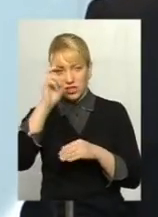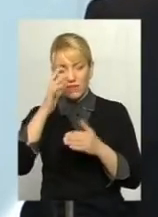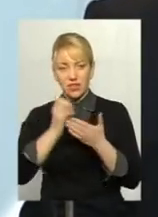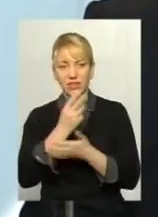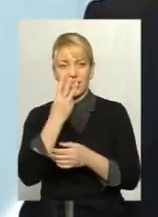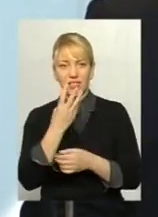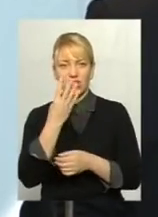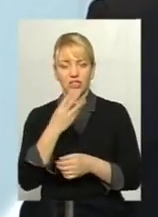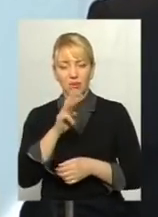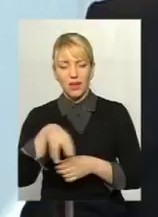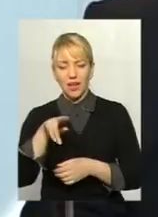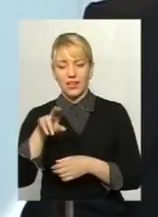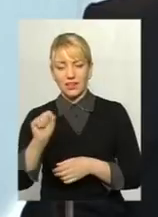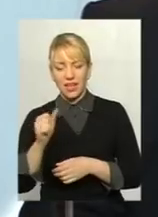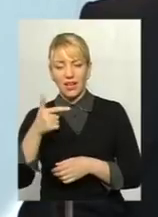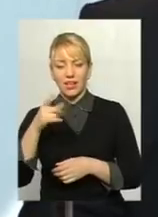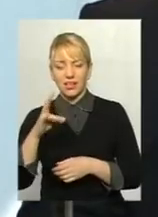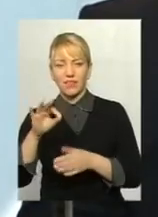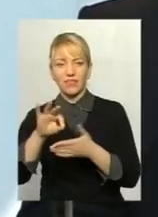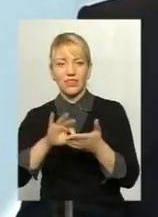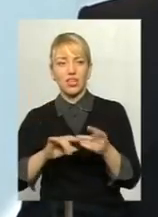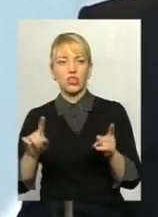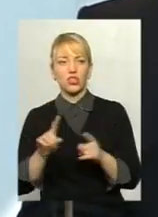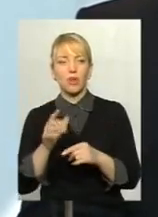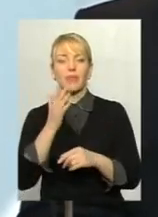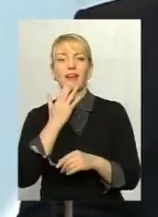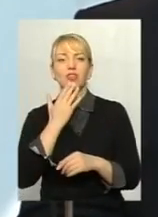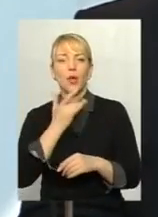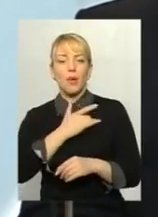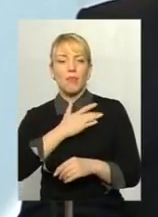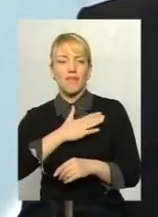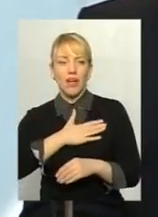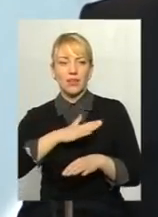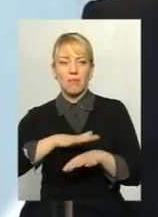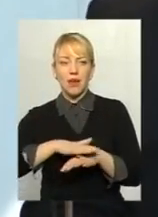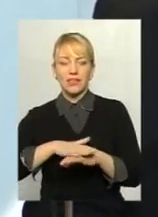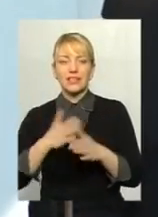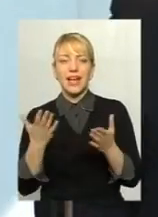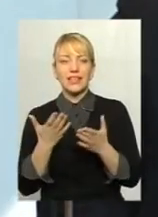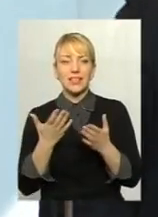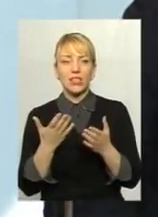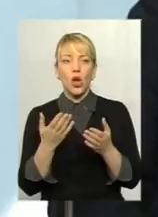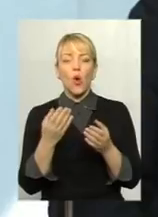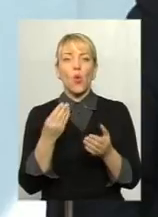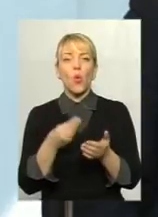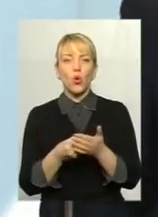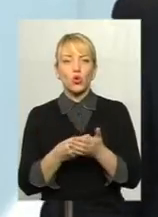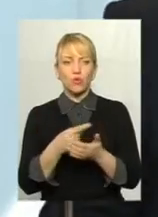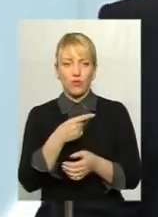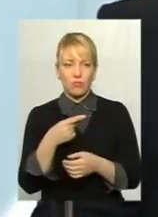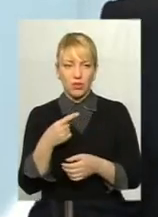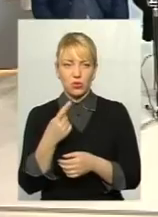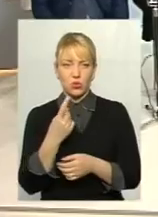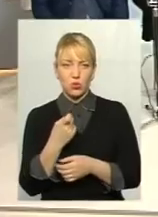мільярди гривень відразу для того, щоб націоналізувати приватбанк, який в принципі коштував мінус 154